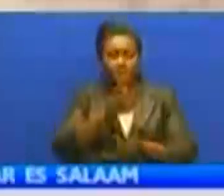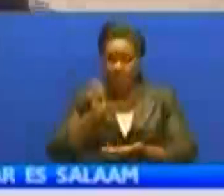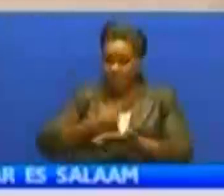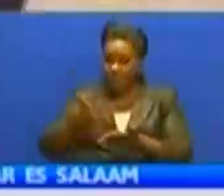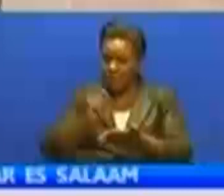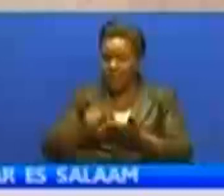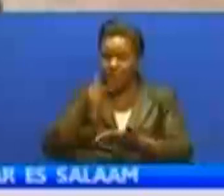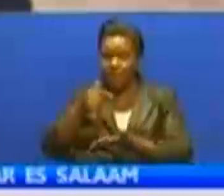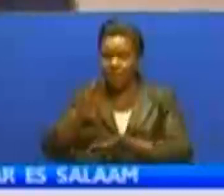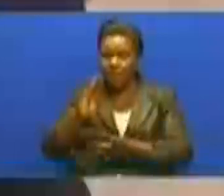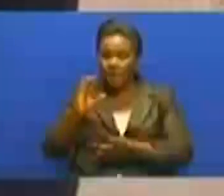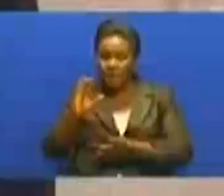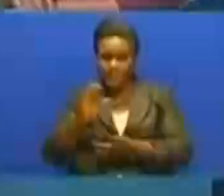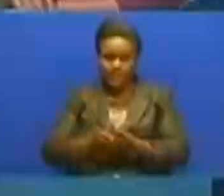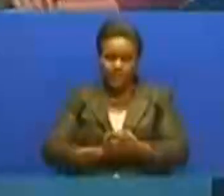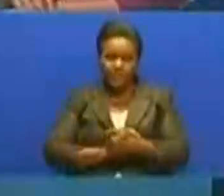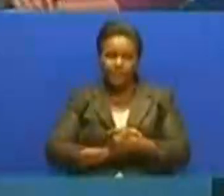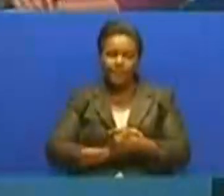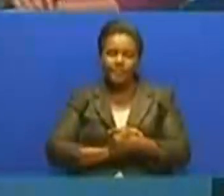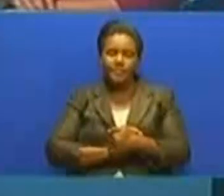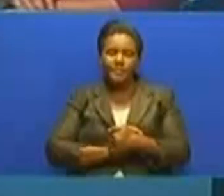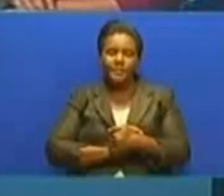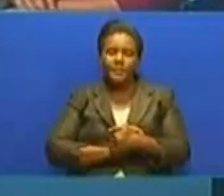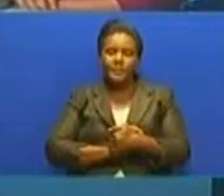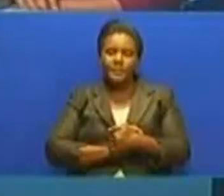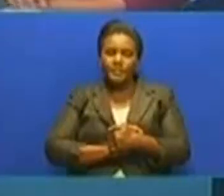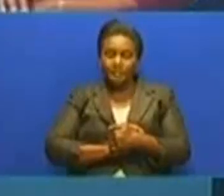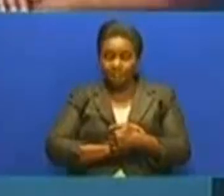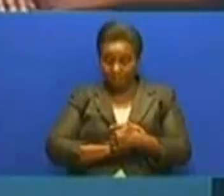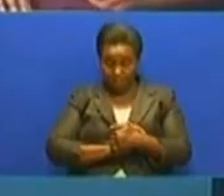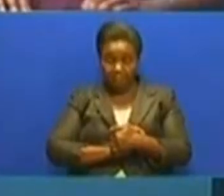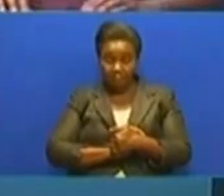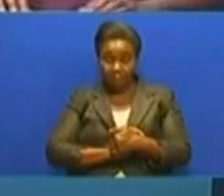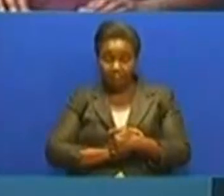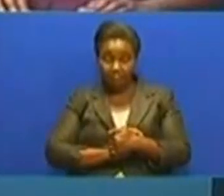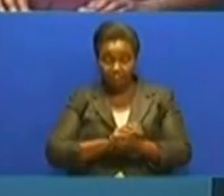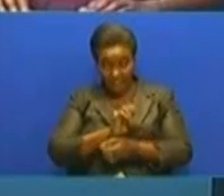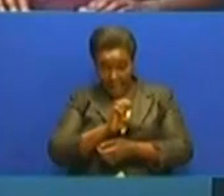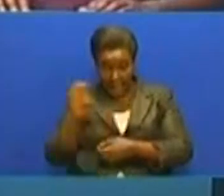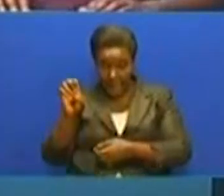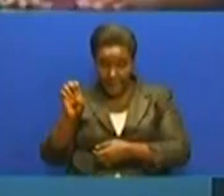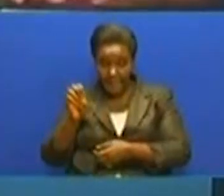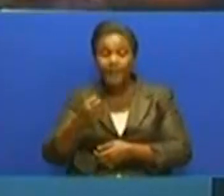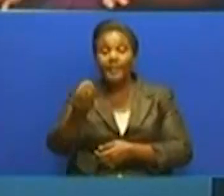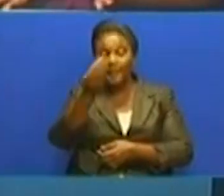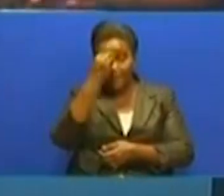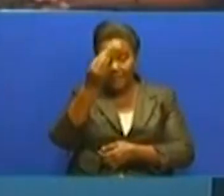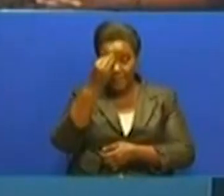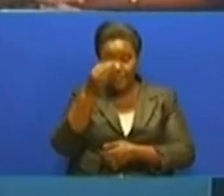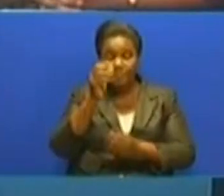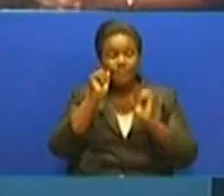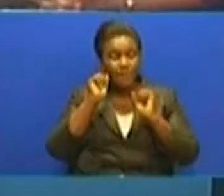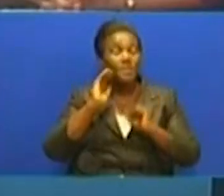Suara hilo. Gevas mwatebela TBC. Ba, heli mubadu netajika mbuzi katala.